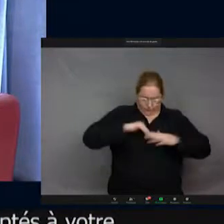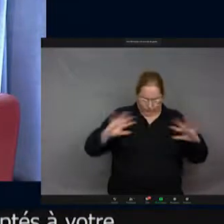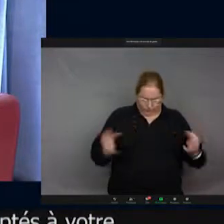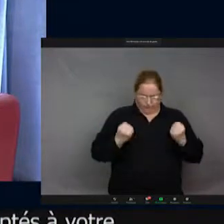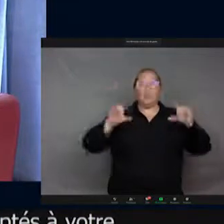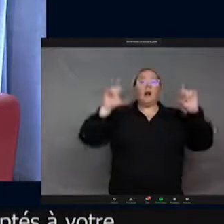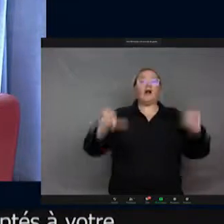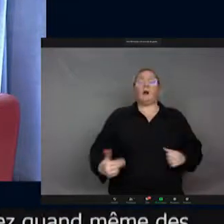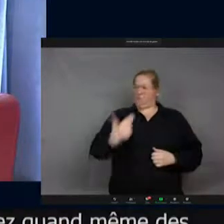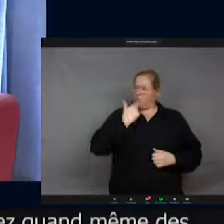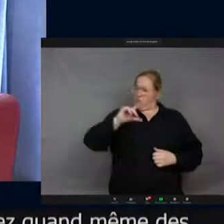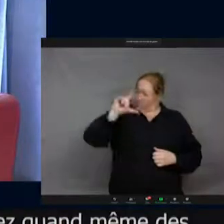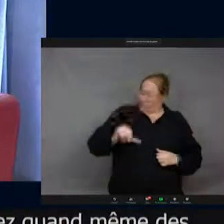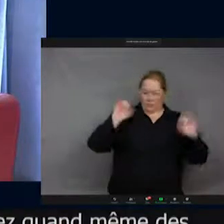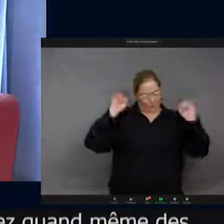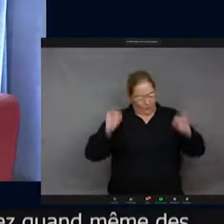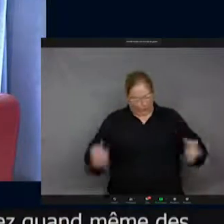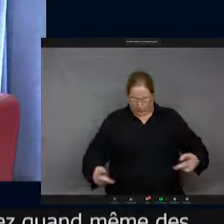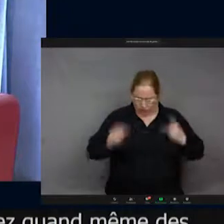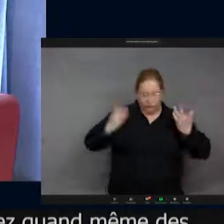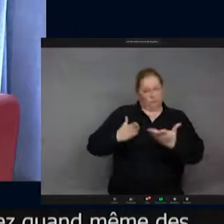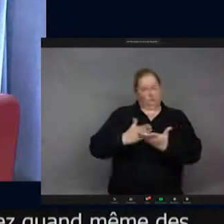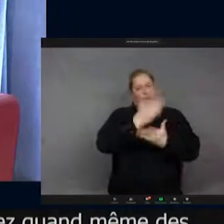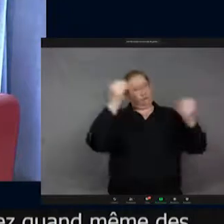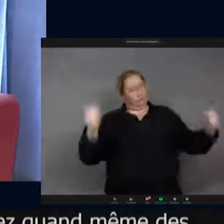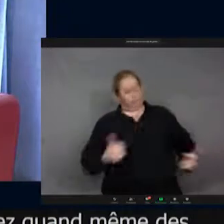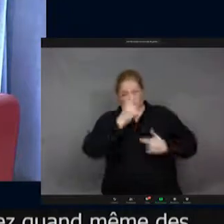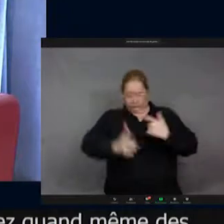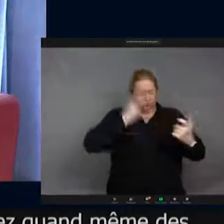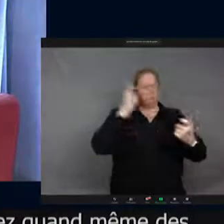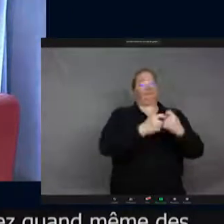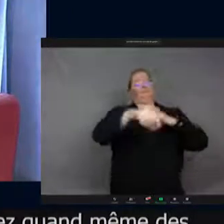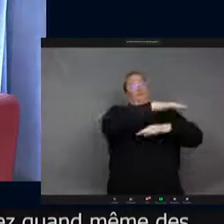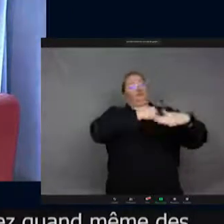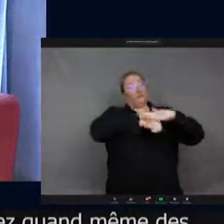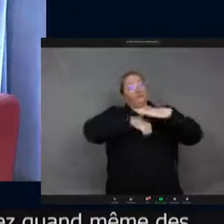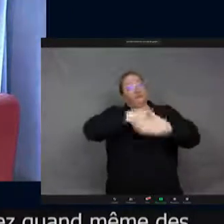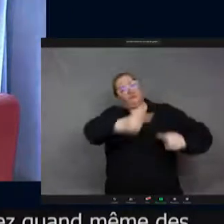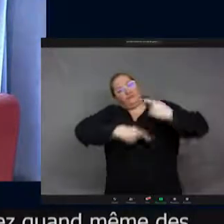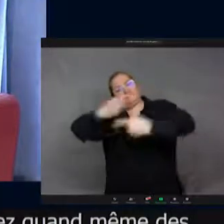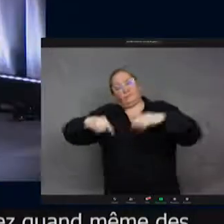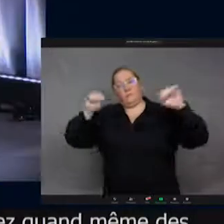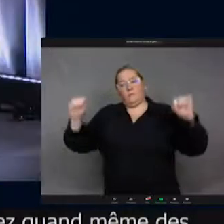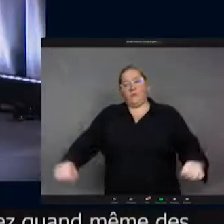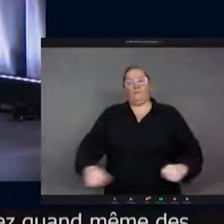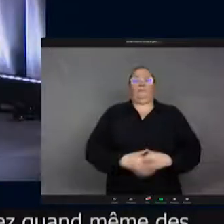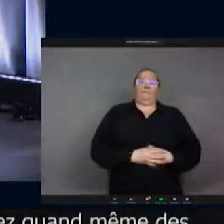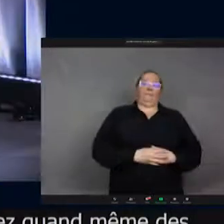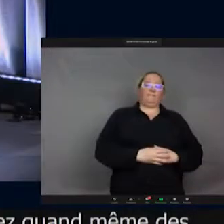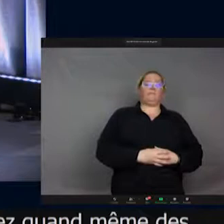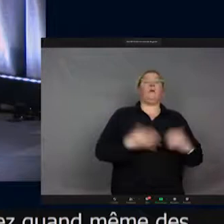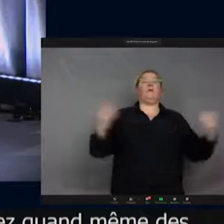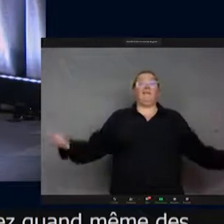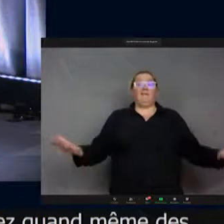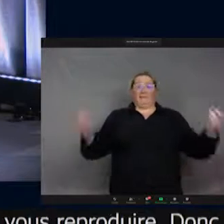choses que vous savez faire et qui permettent de vous reproduire. Donc, en fait, toutes les espèces du monde qui sont là